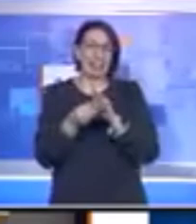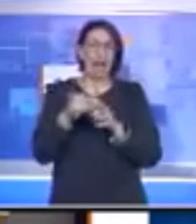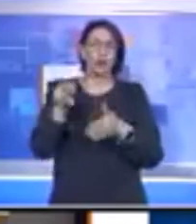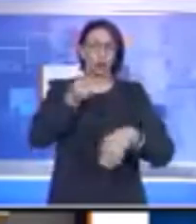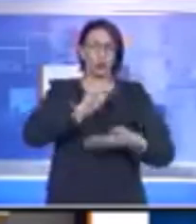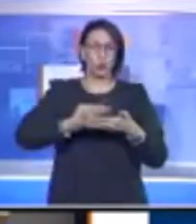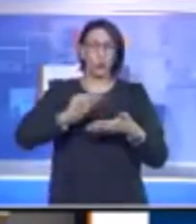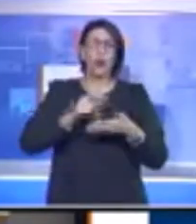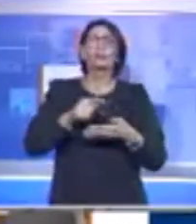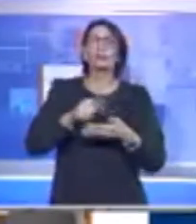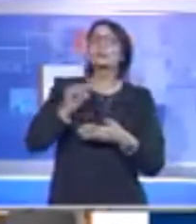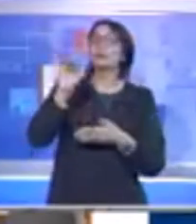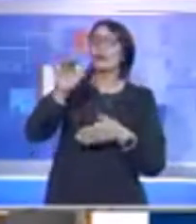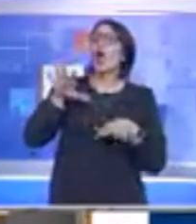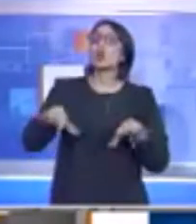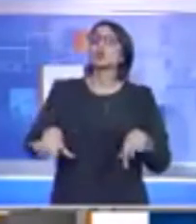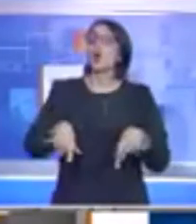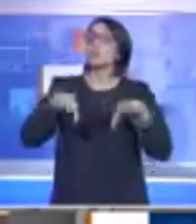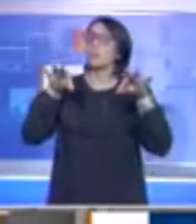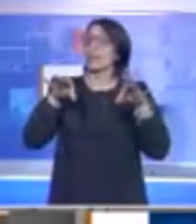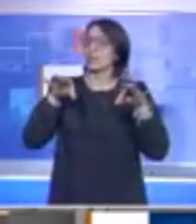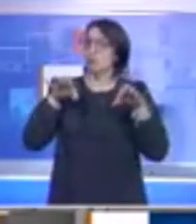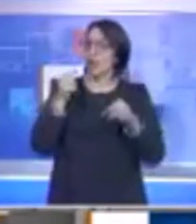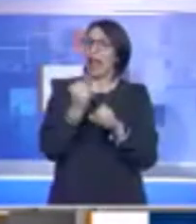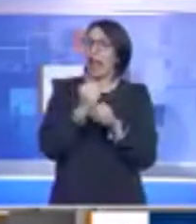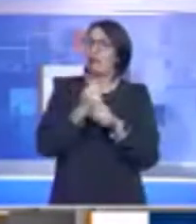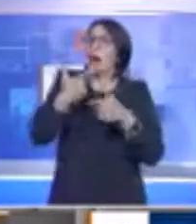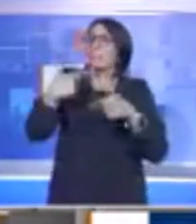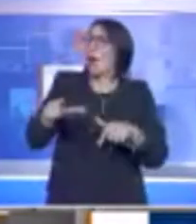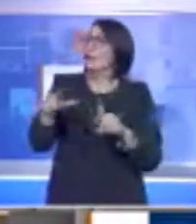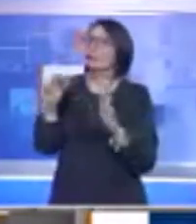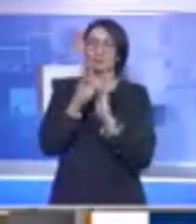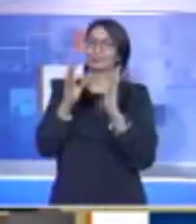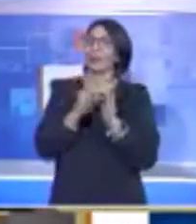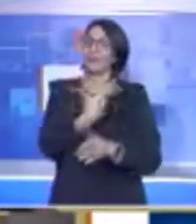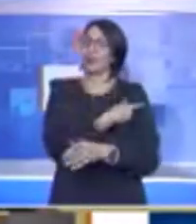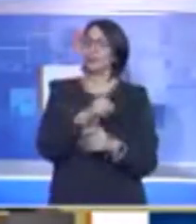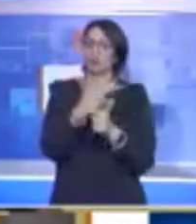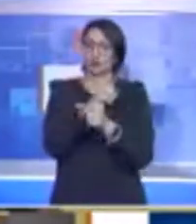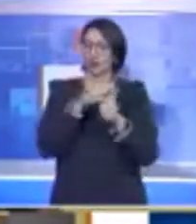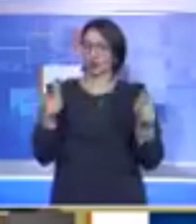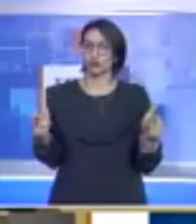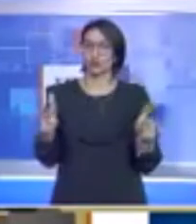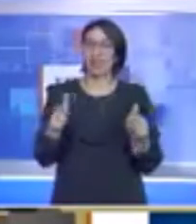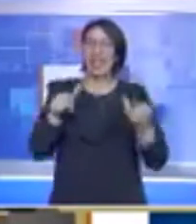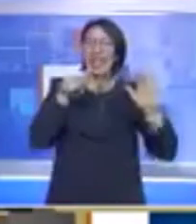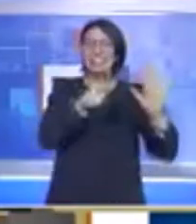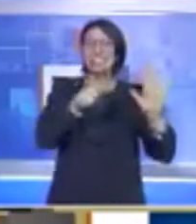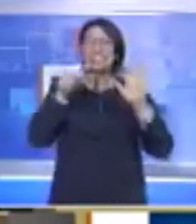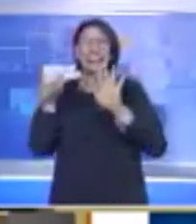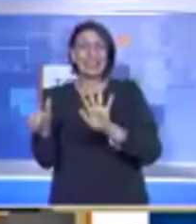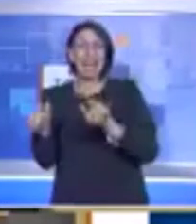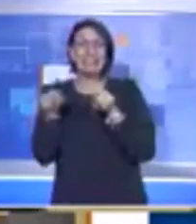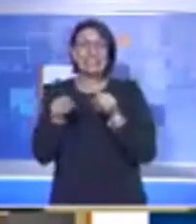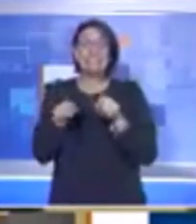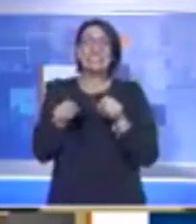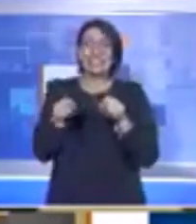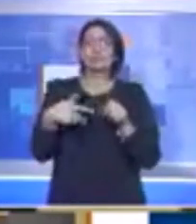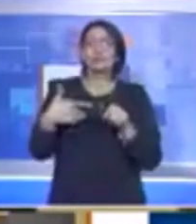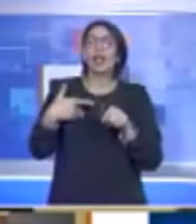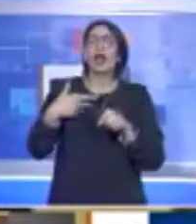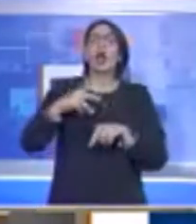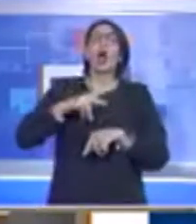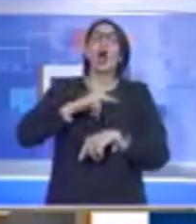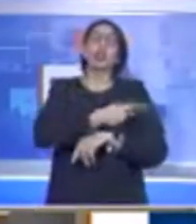ricevuto un decreto di sospensione perché non in regola con la vaccinazione. 66 coloro che hanno differito la